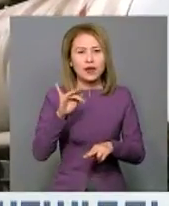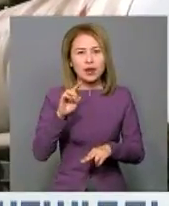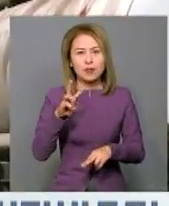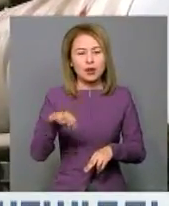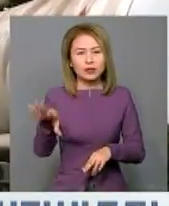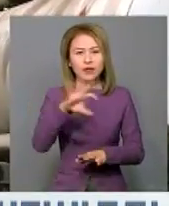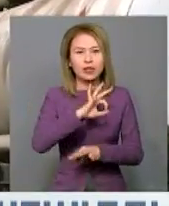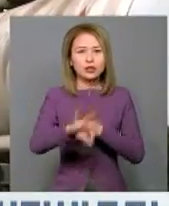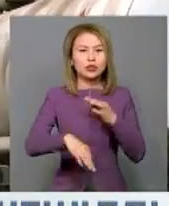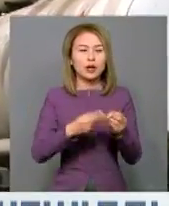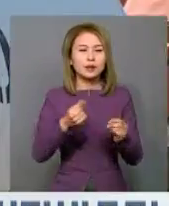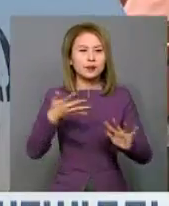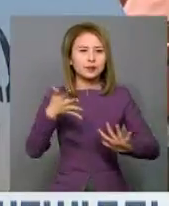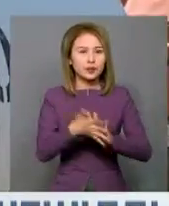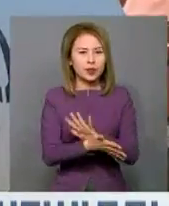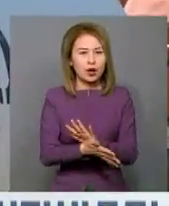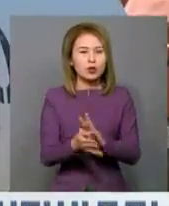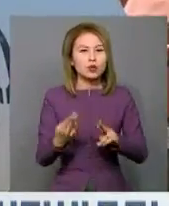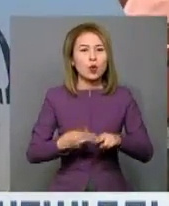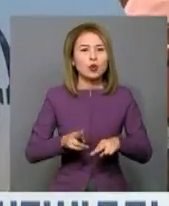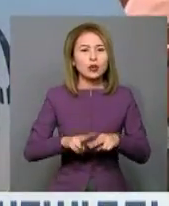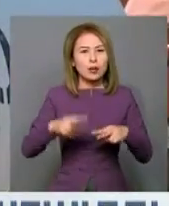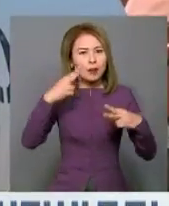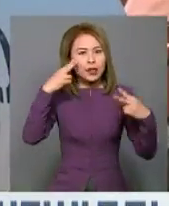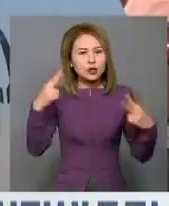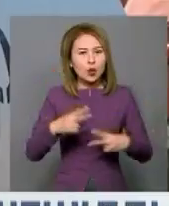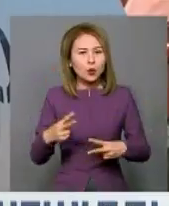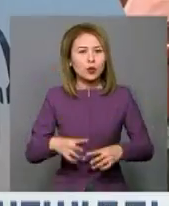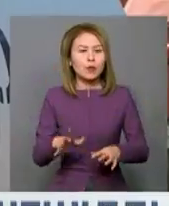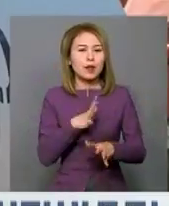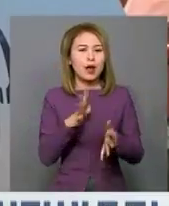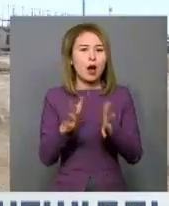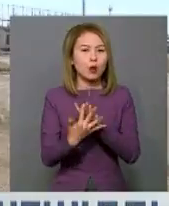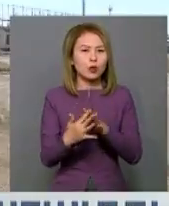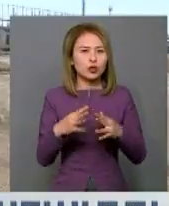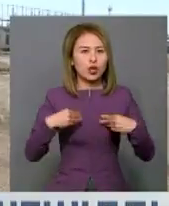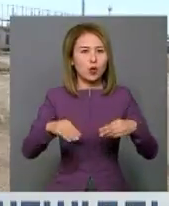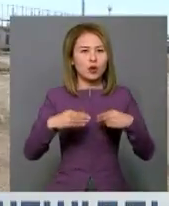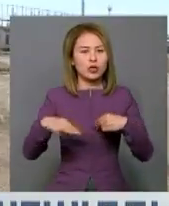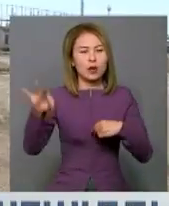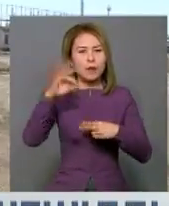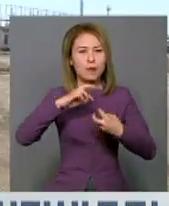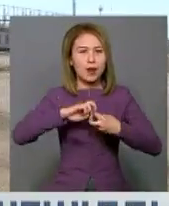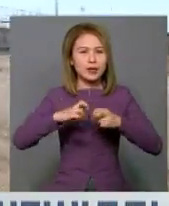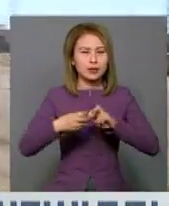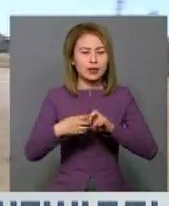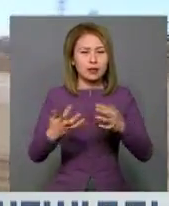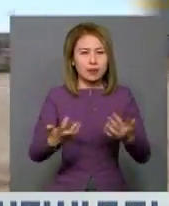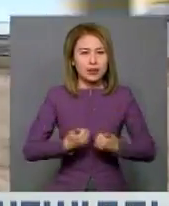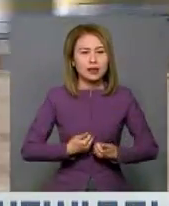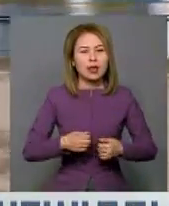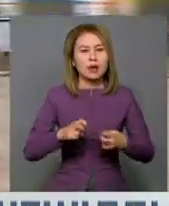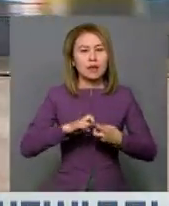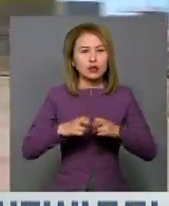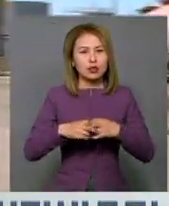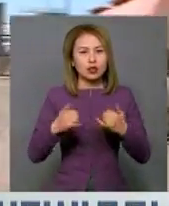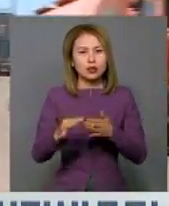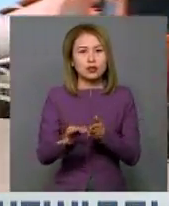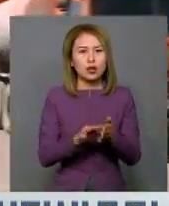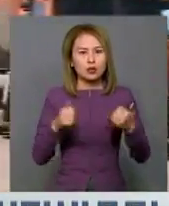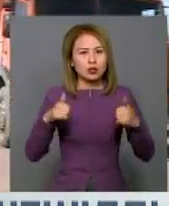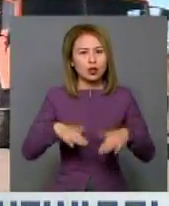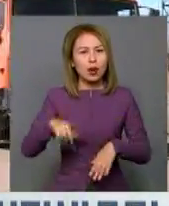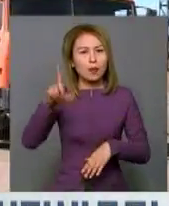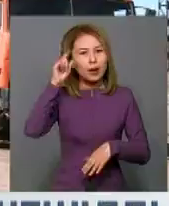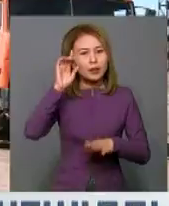үшін артық шығын екен дәлелдеген болатын бұз. Осыдан соң областы ғаулшаруашылығы басқырмасы бұл мәселені бірден қолға алып, мәселе оңынан шешілді.